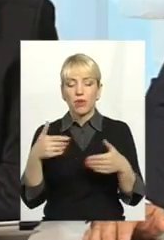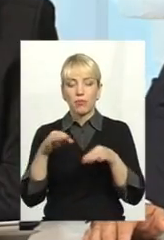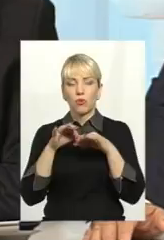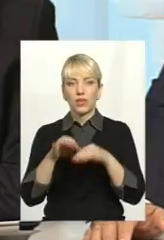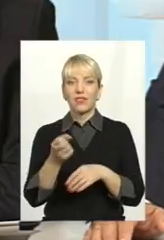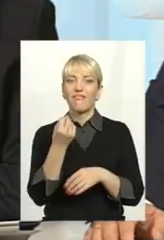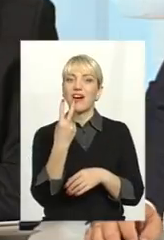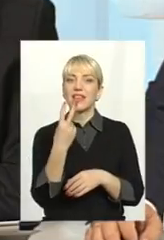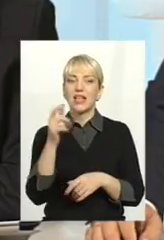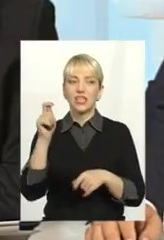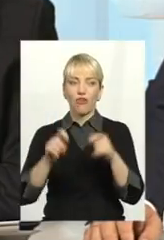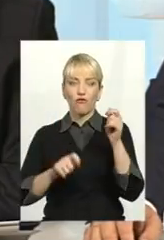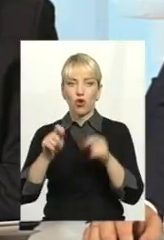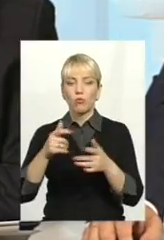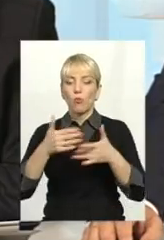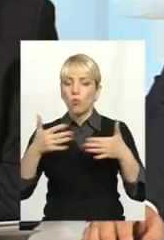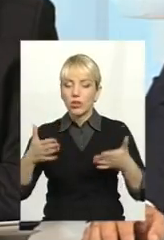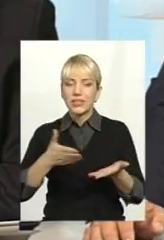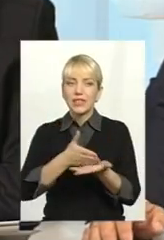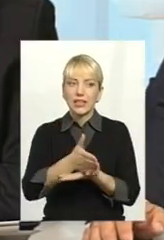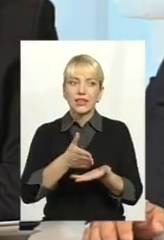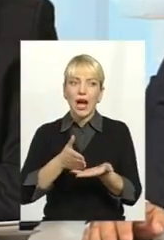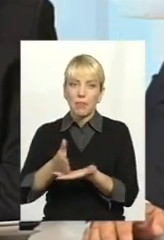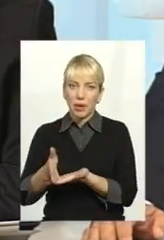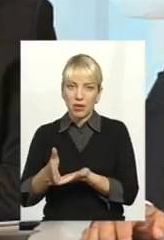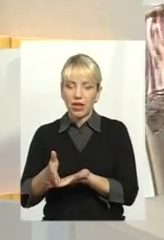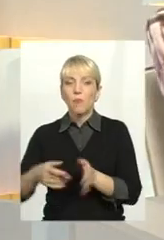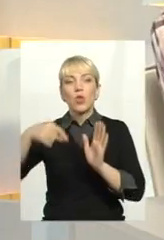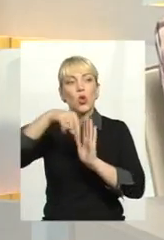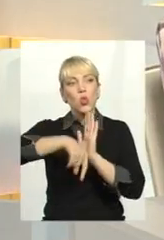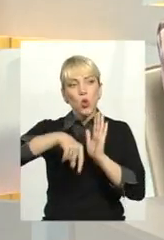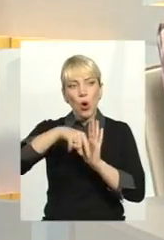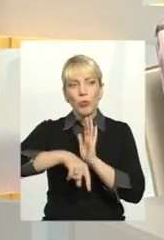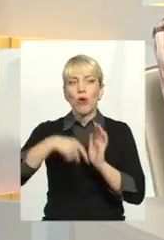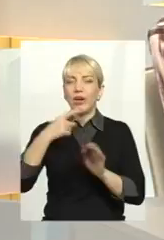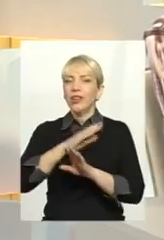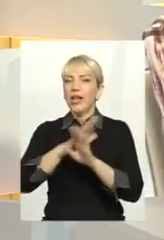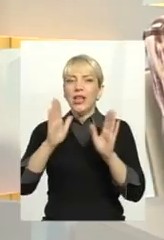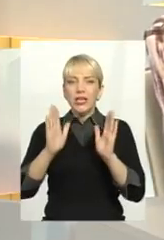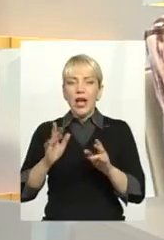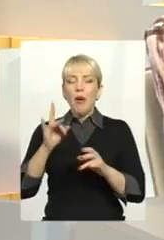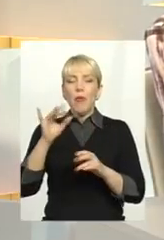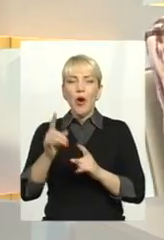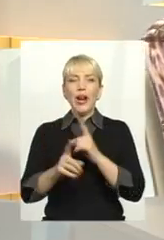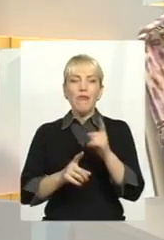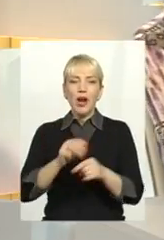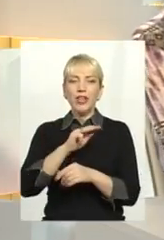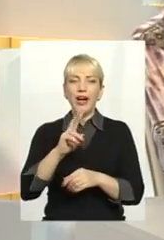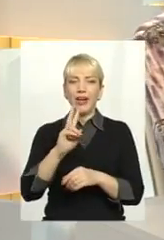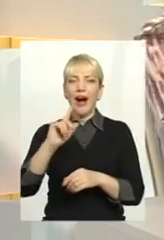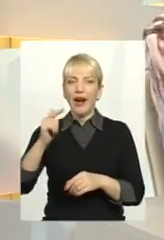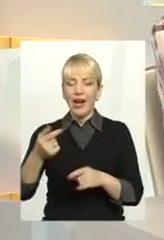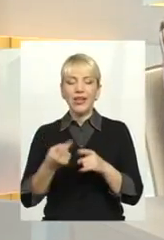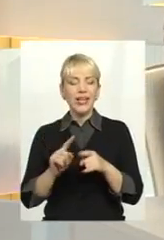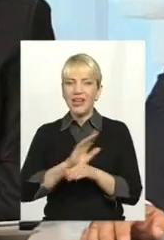форумів по різних напрямках. Тобто, говорити бете не лише про реформу житлово-комунального господарства, а про всі...